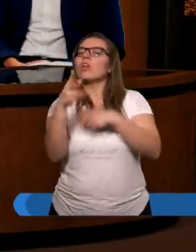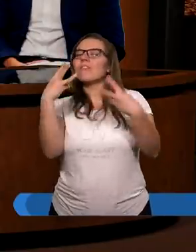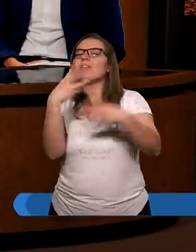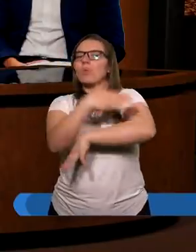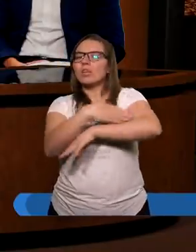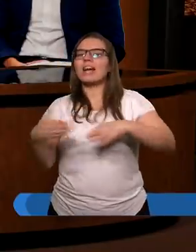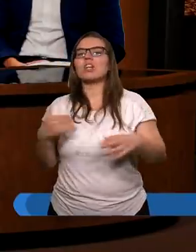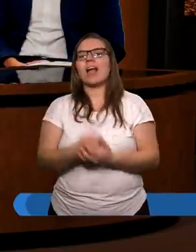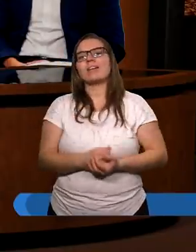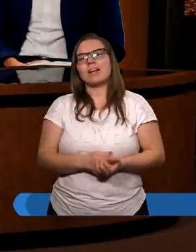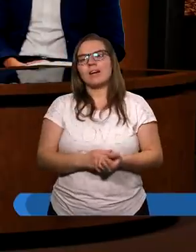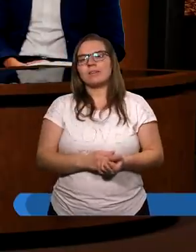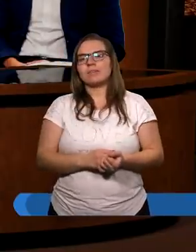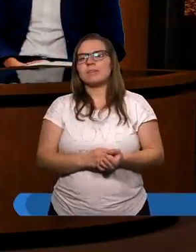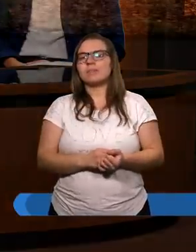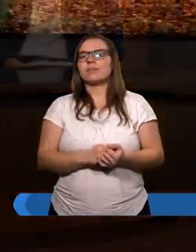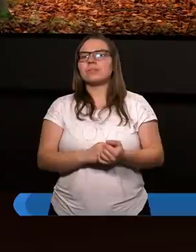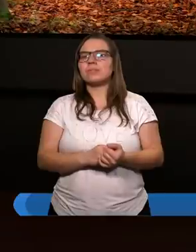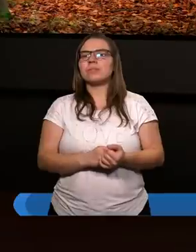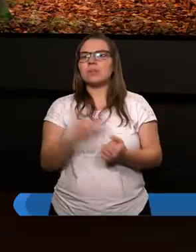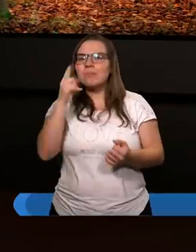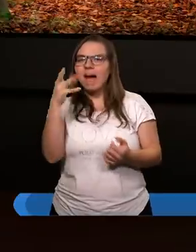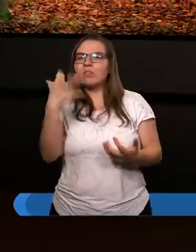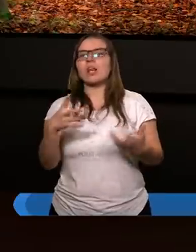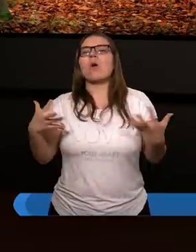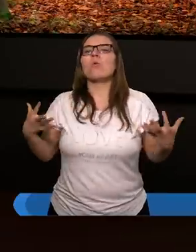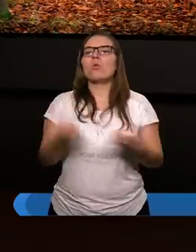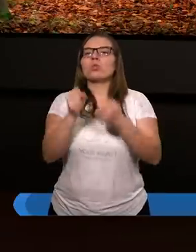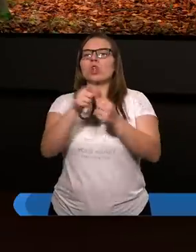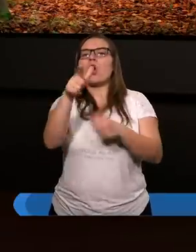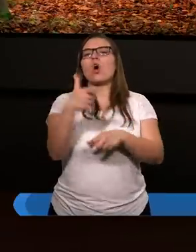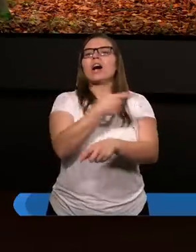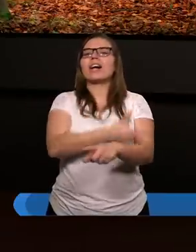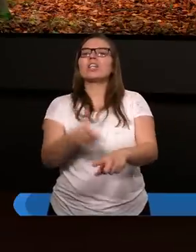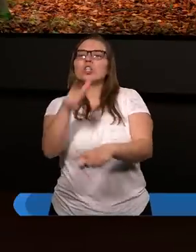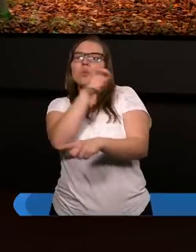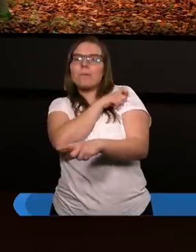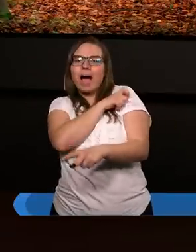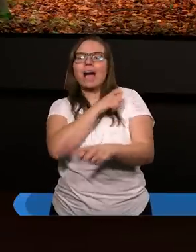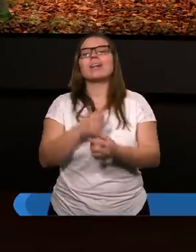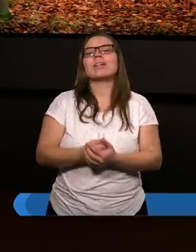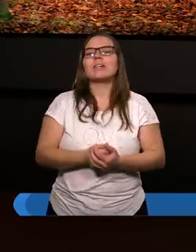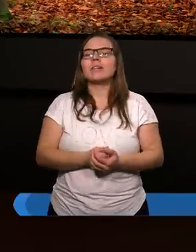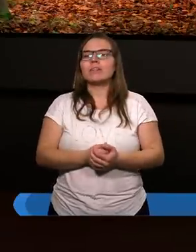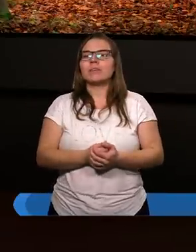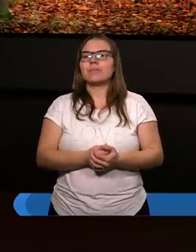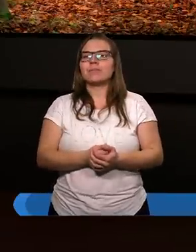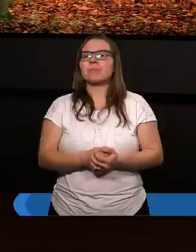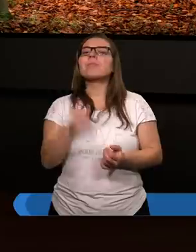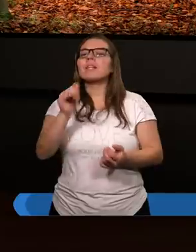ciągle do tego wracali. Paweł chciał się udać do Hiszpanii i